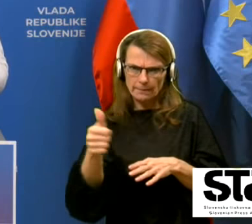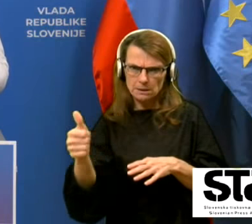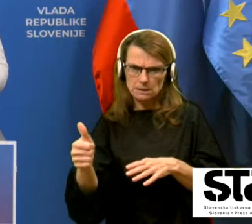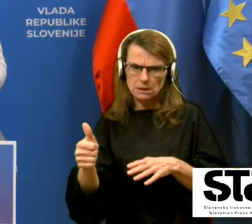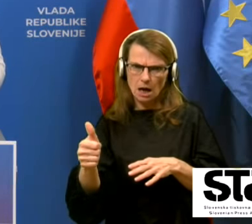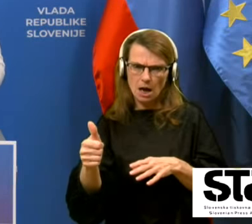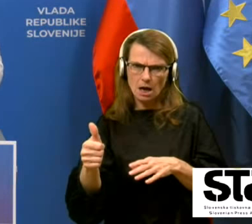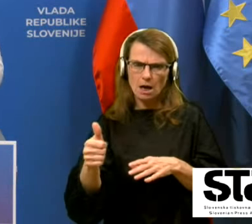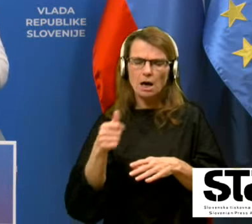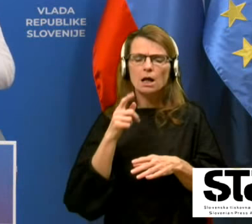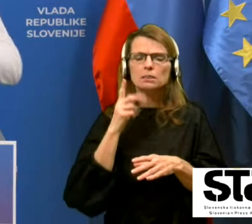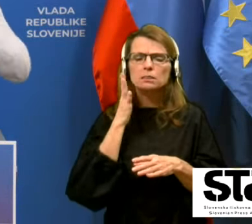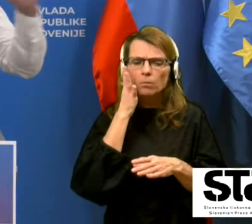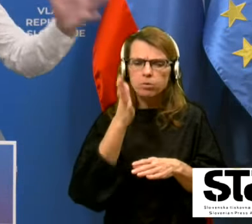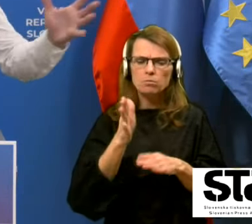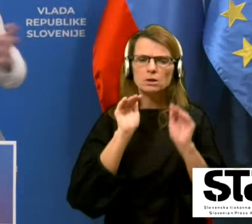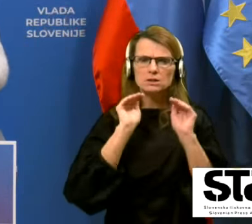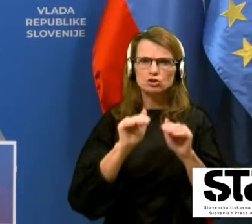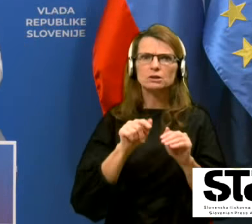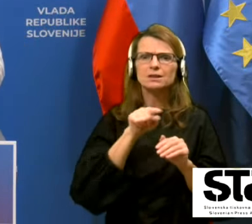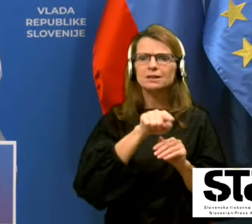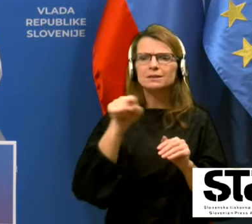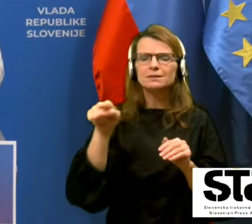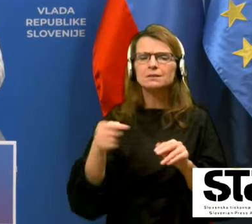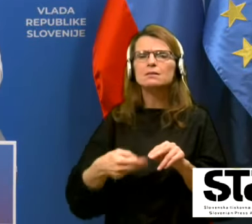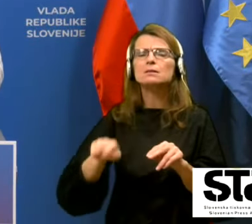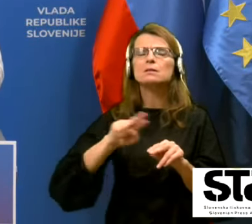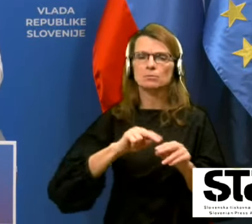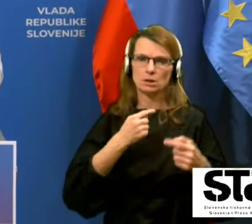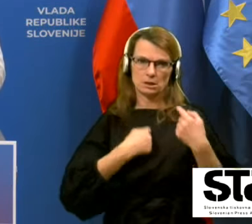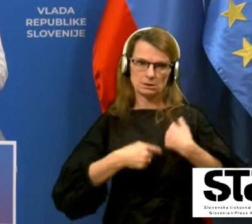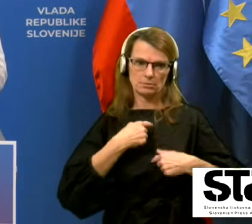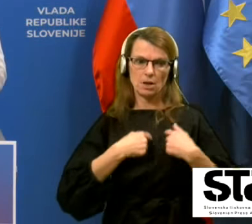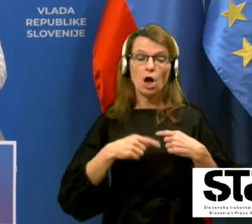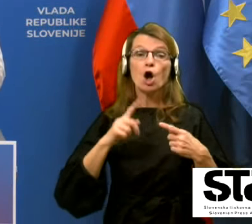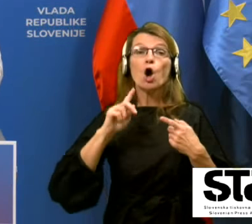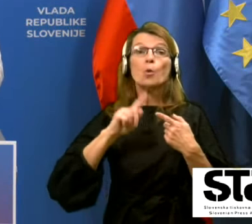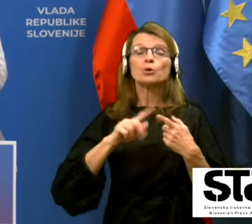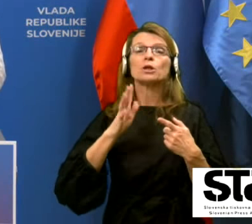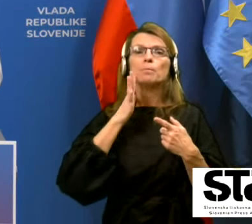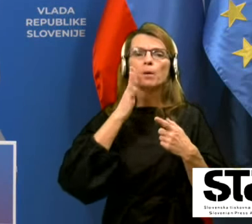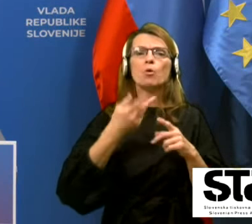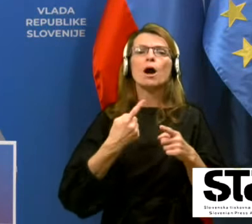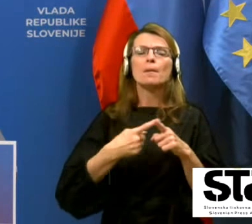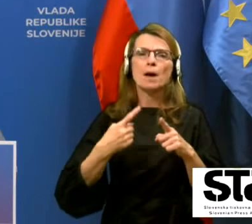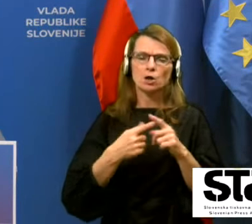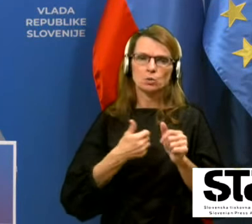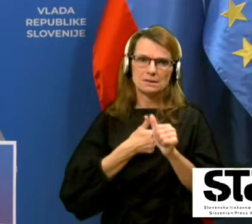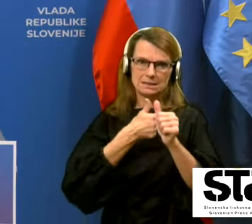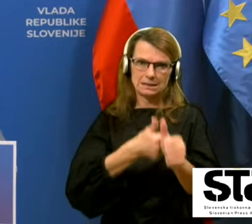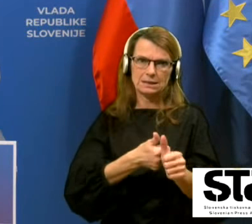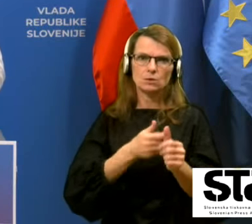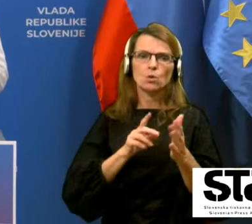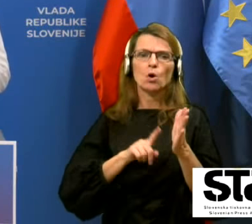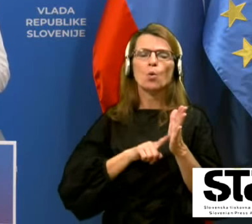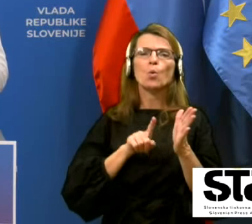zavarujemo tiste najbolj ranljive. Potem bo pa ta efekt na skupnost, hmalo zatem. Rekla pa ste še vprašanje